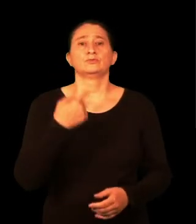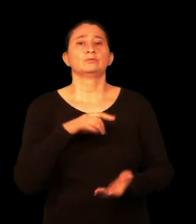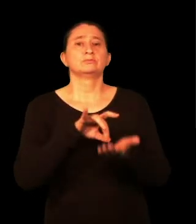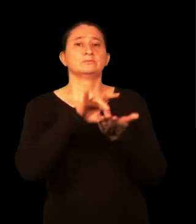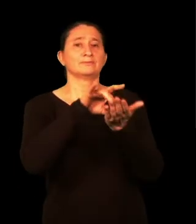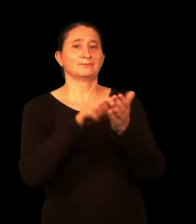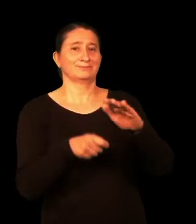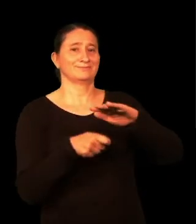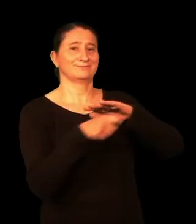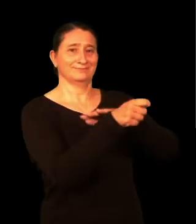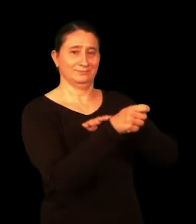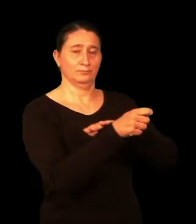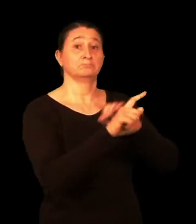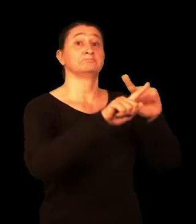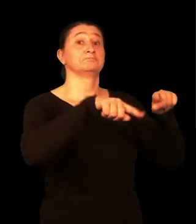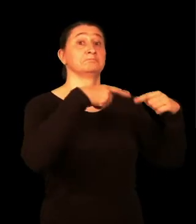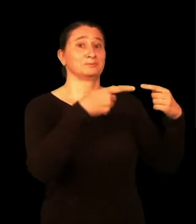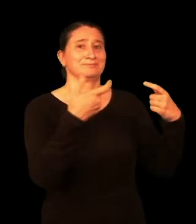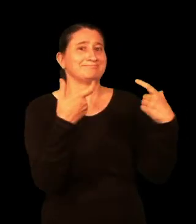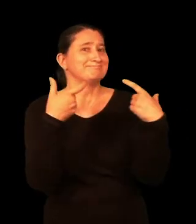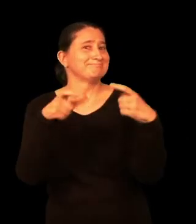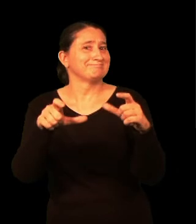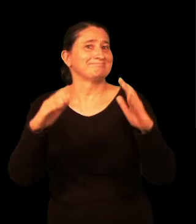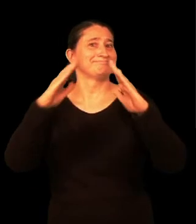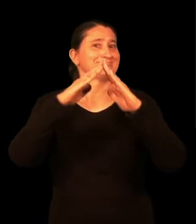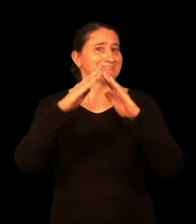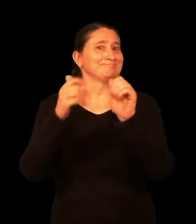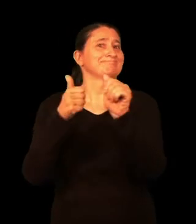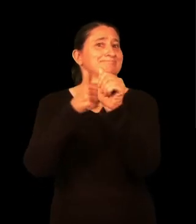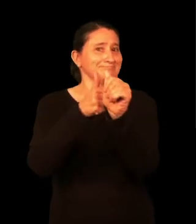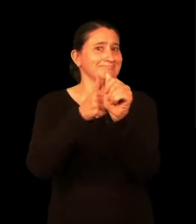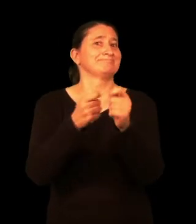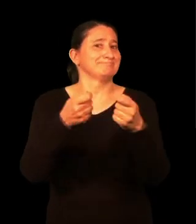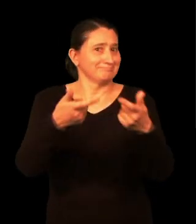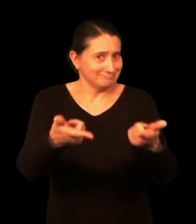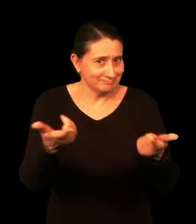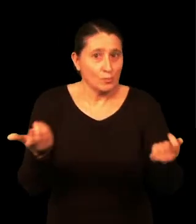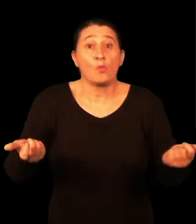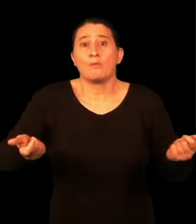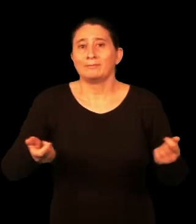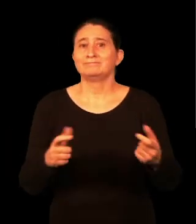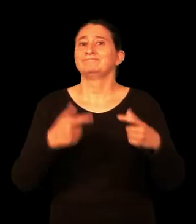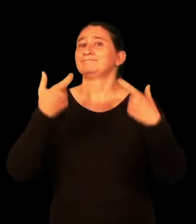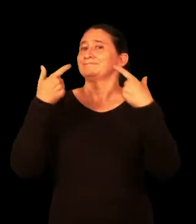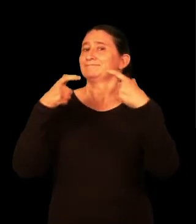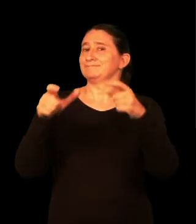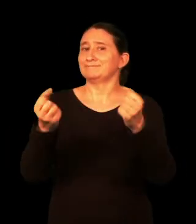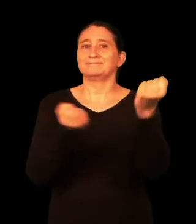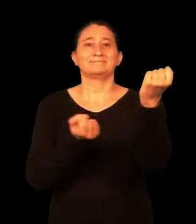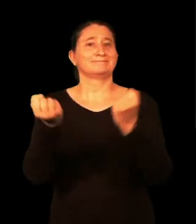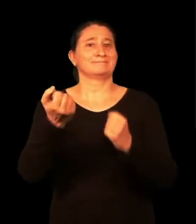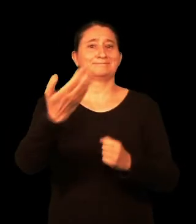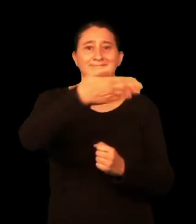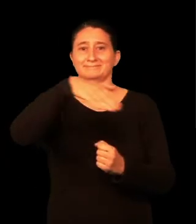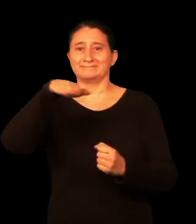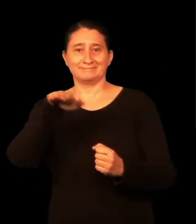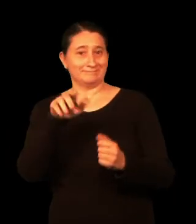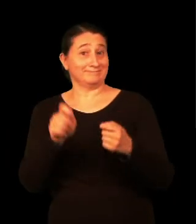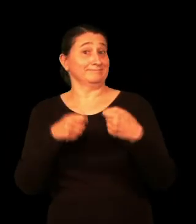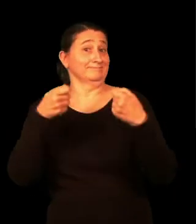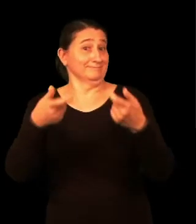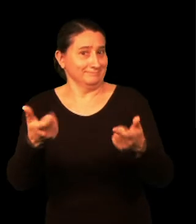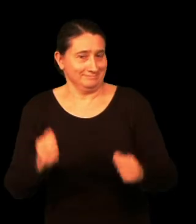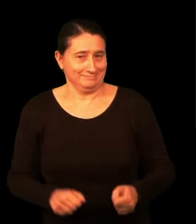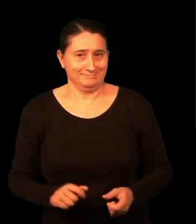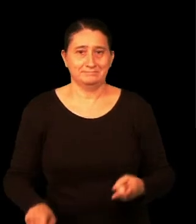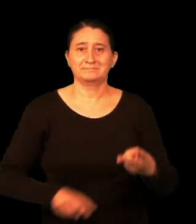izan daiteke. Zer bitzu bat jasotzeko ezkaera. Etxazetzeko laguntza. Edo aparkaleku plaza bat.